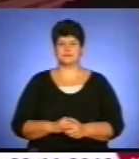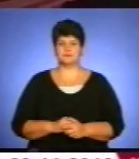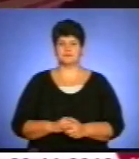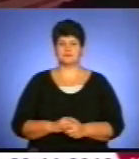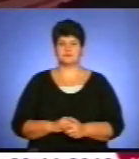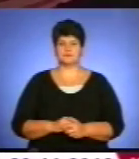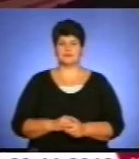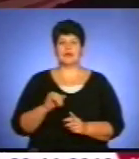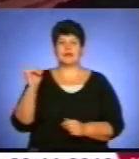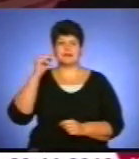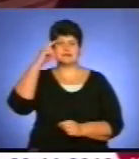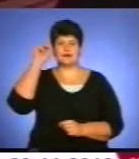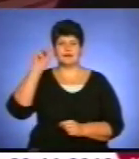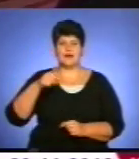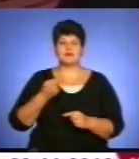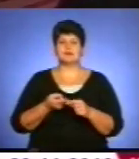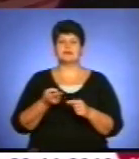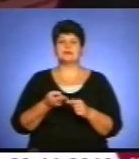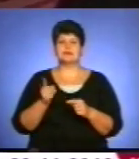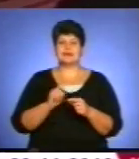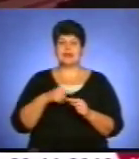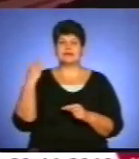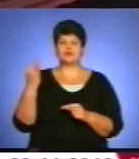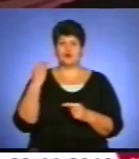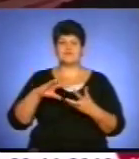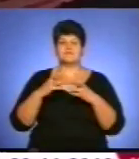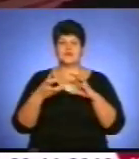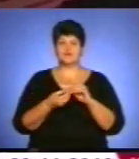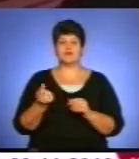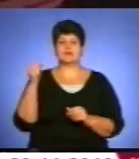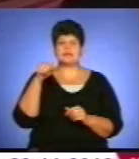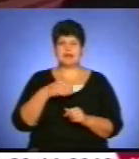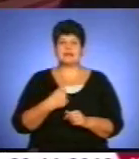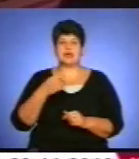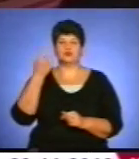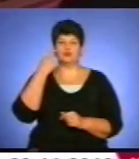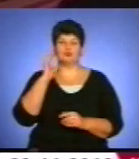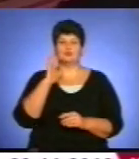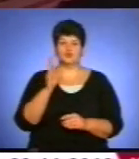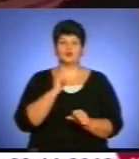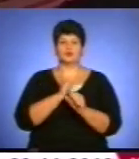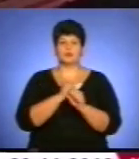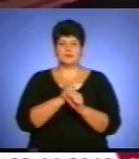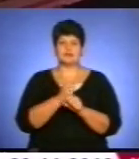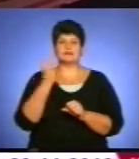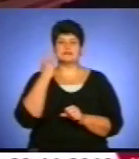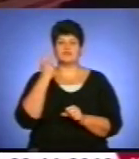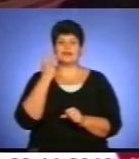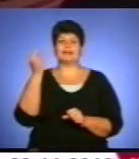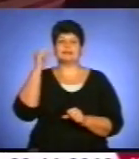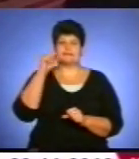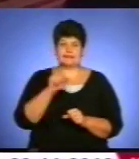і знання цієї історії, висновки з неї, я думаю, що будуть робити завжди те, що